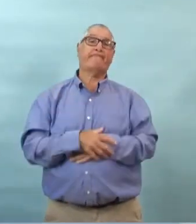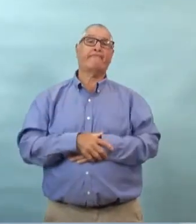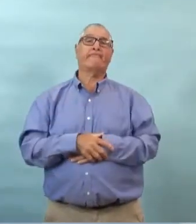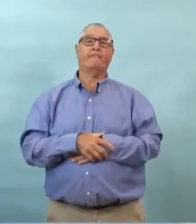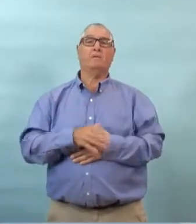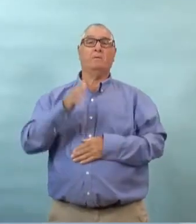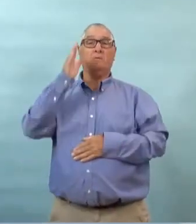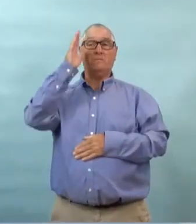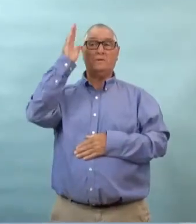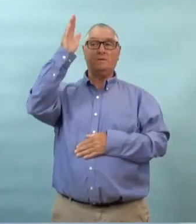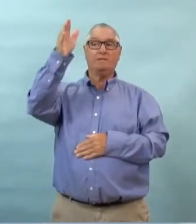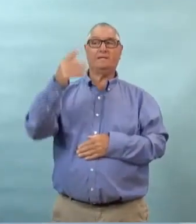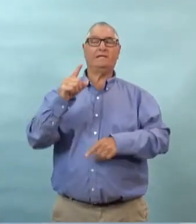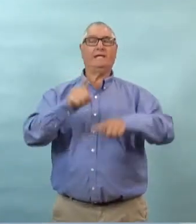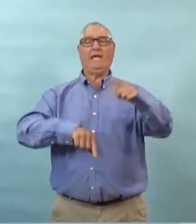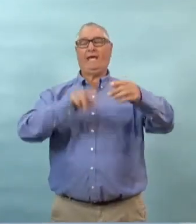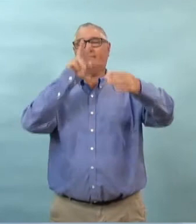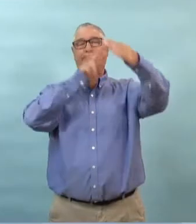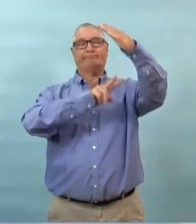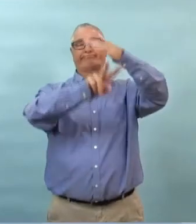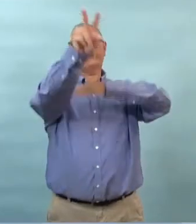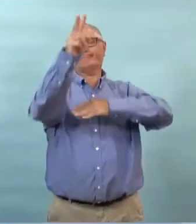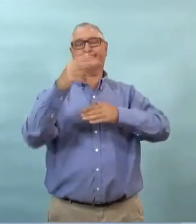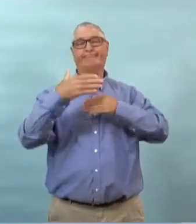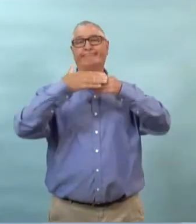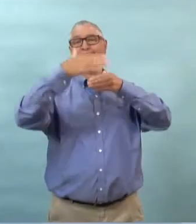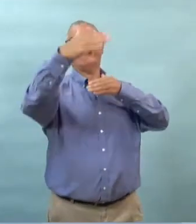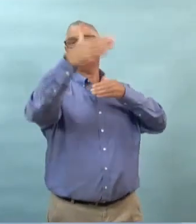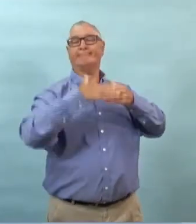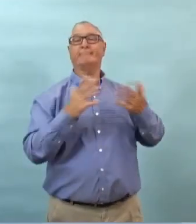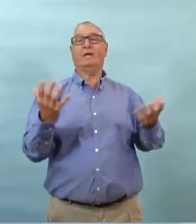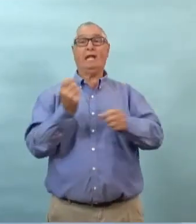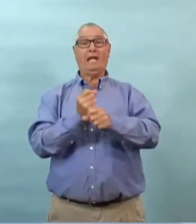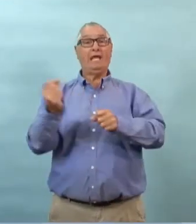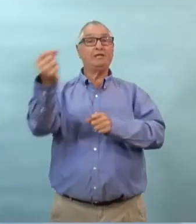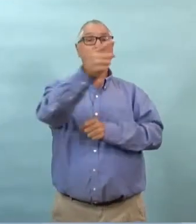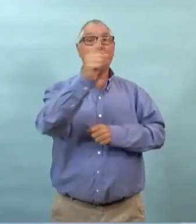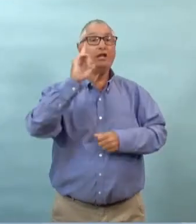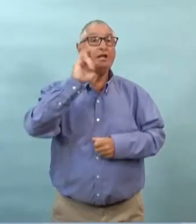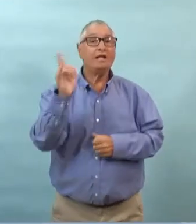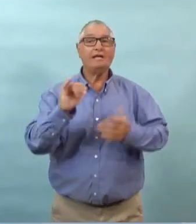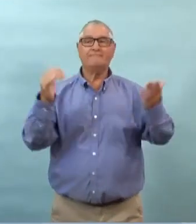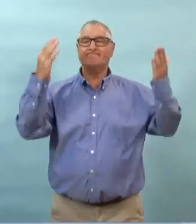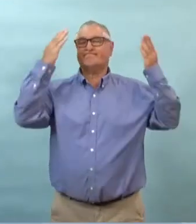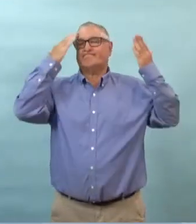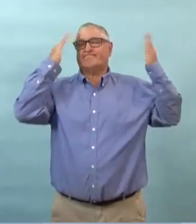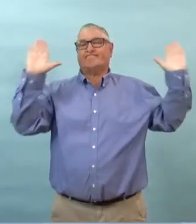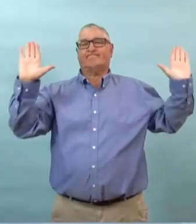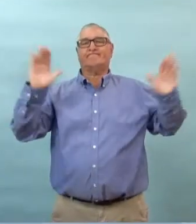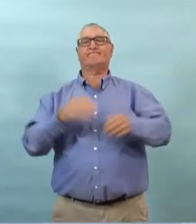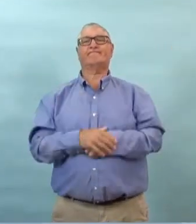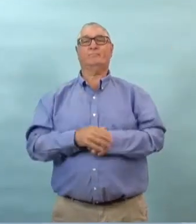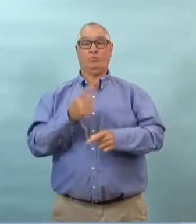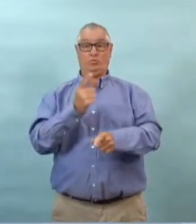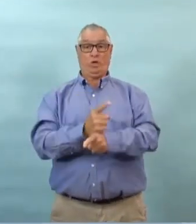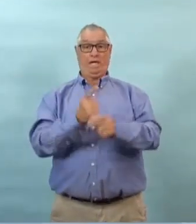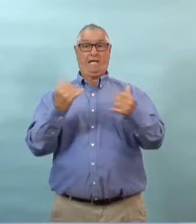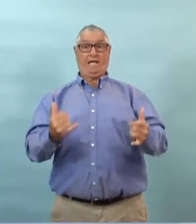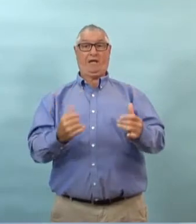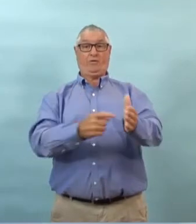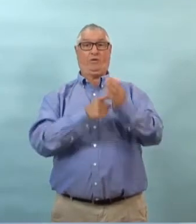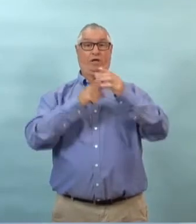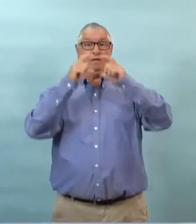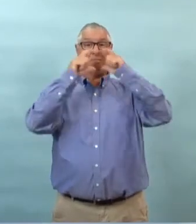continue à dire on ne sait pas ce que l'avenir nous réserve on ne sait pas ce à quoi nous allons devoir faire face en septembre en décembre ou en février